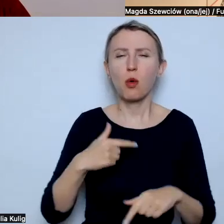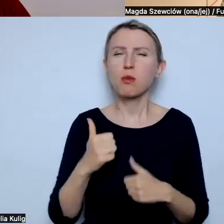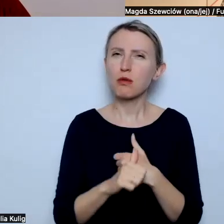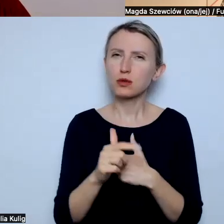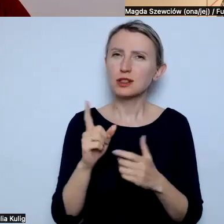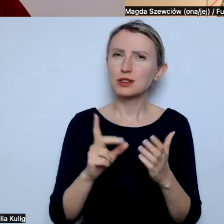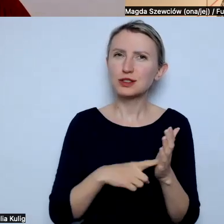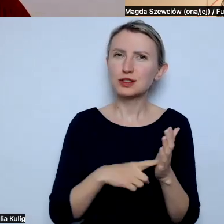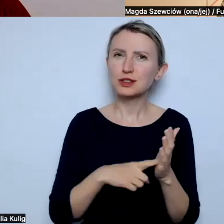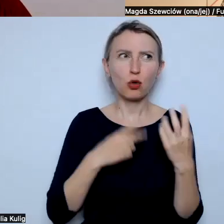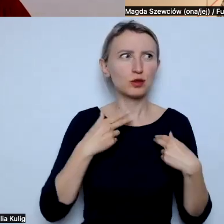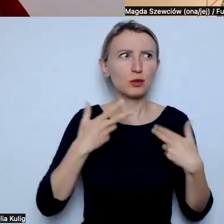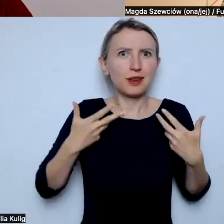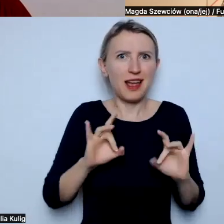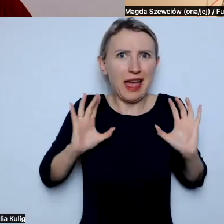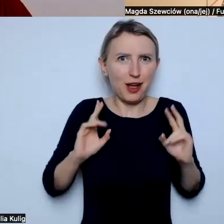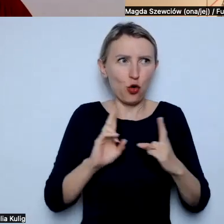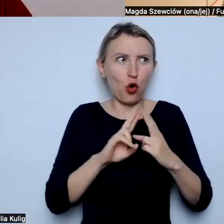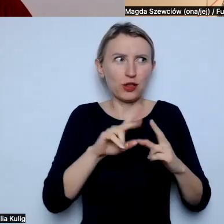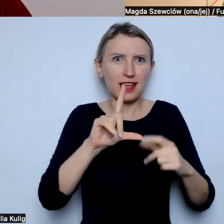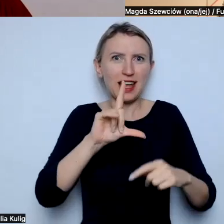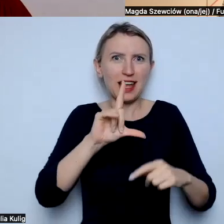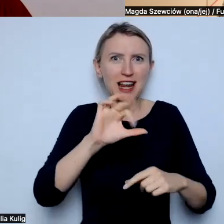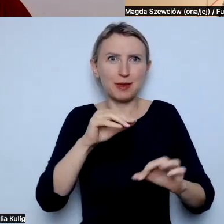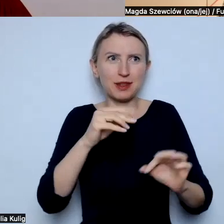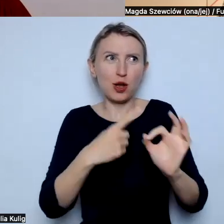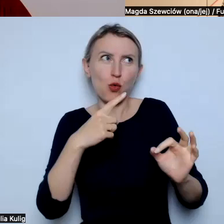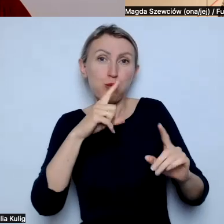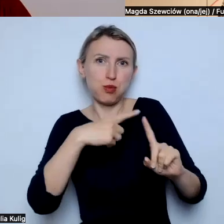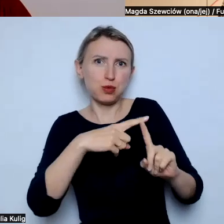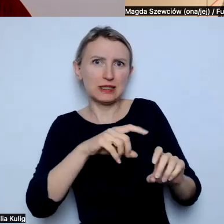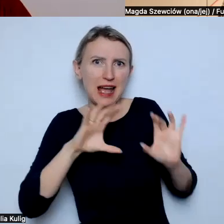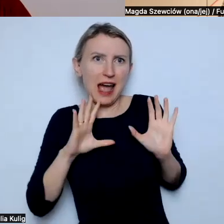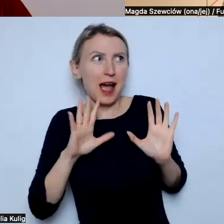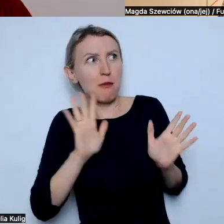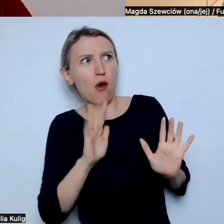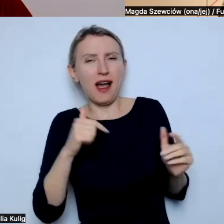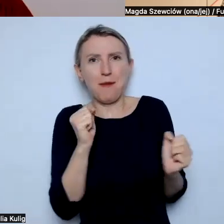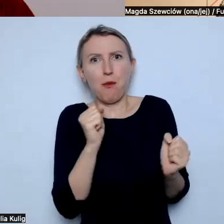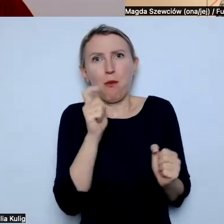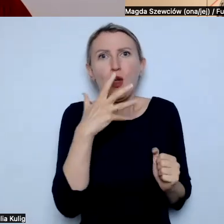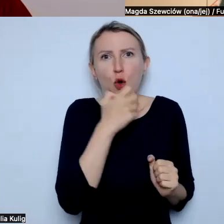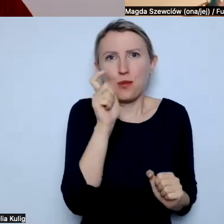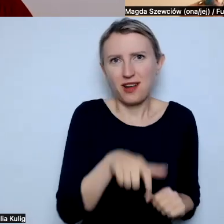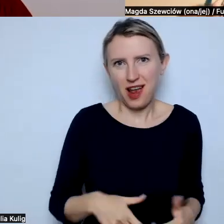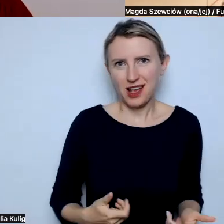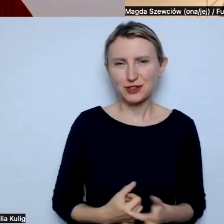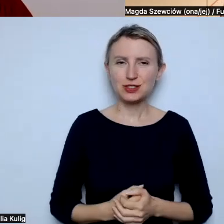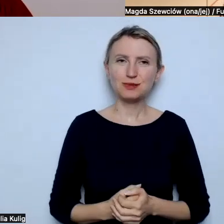osoby unikają kontaktu po prostu z osobami ze społeczności LGBTQ+, zwłaszcza z osobami trans czy niebinarnymi.